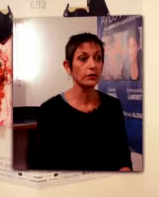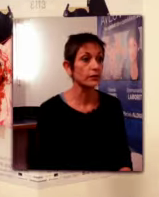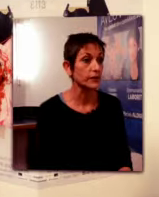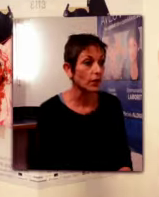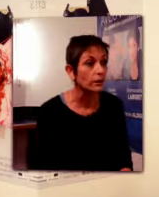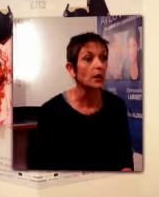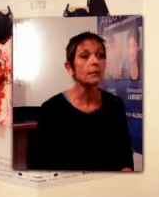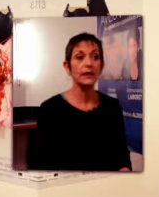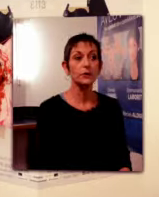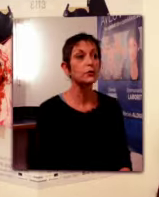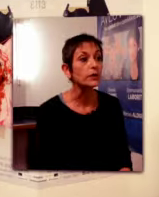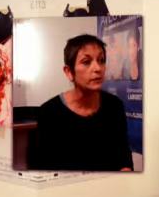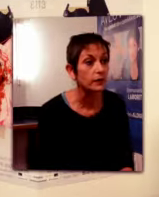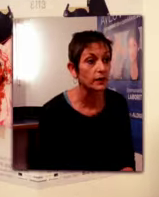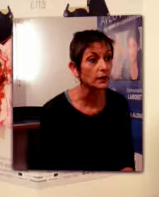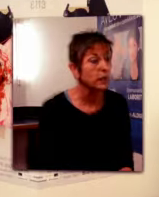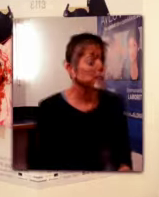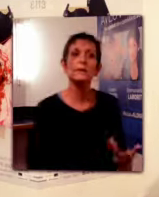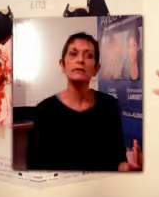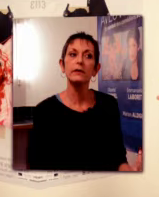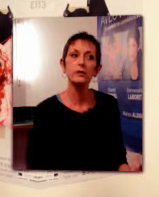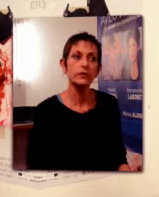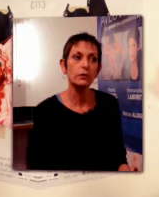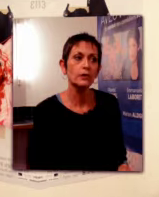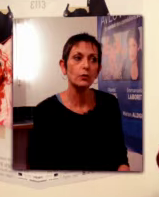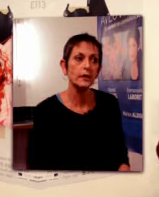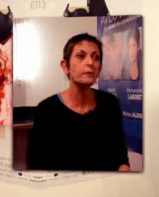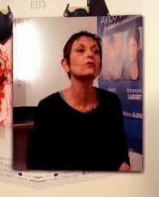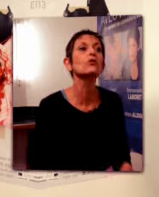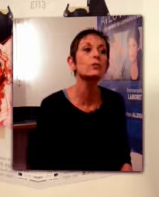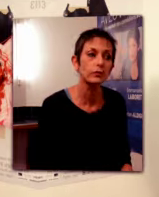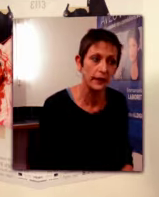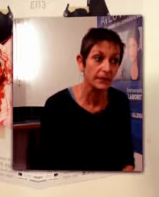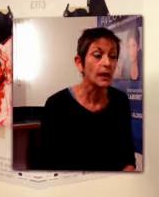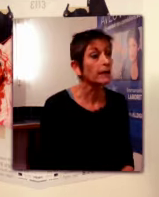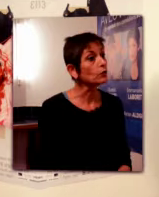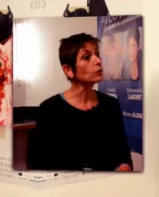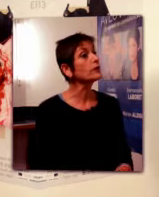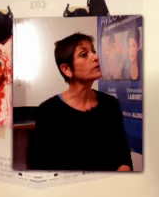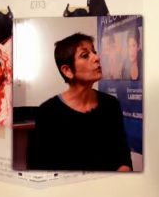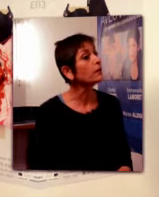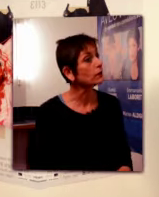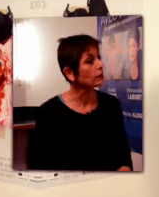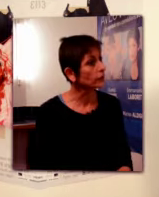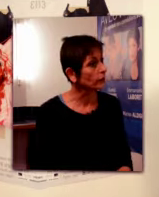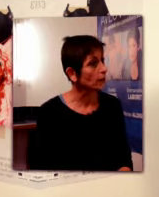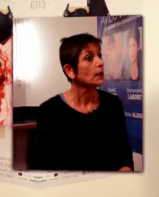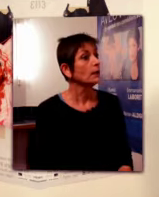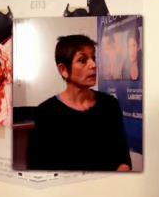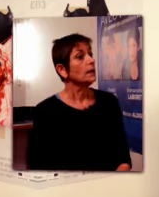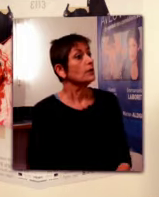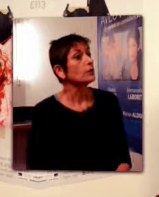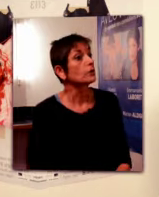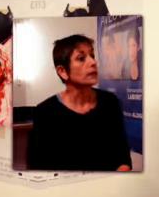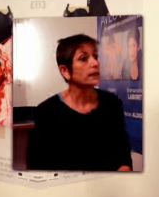par les langues qui nous environnent, par la culture qui nous environne. Mais bien évidemment, c'est une langue qui est comprise par tout le monde. Par contre, pour tous les autres pays francophones,